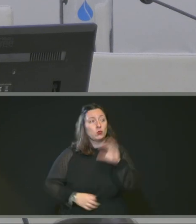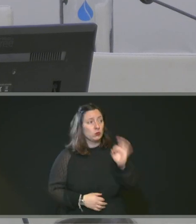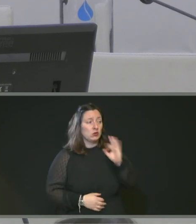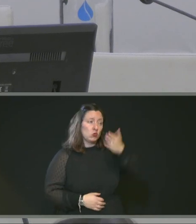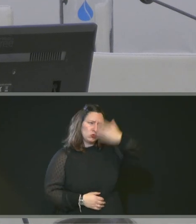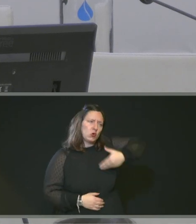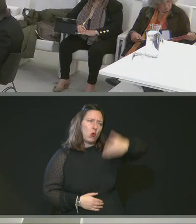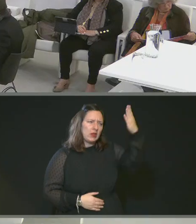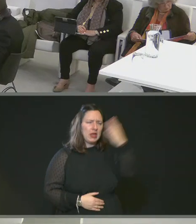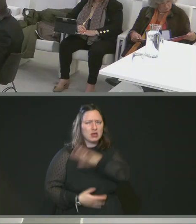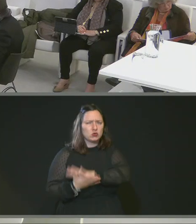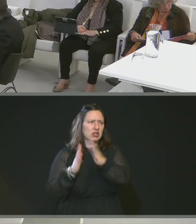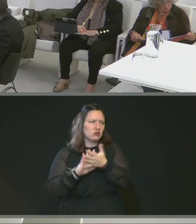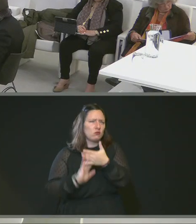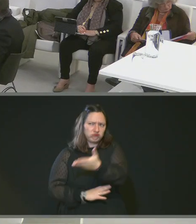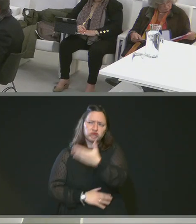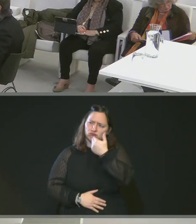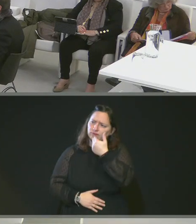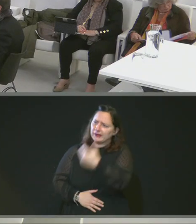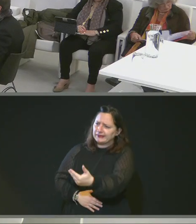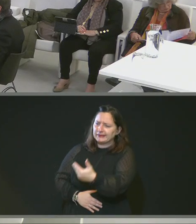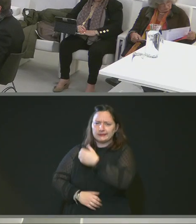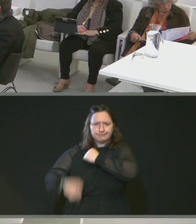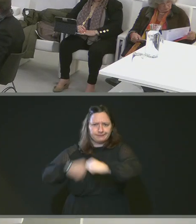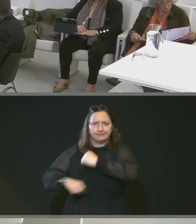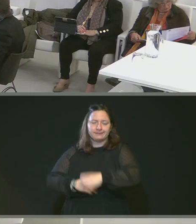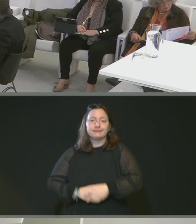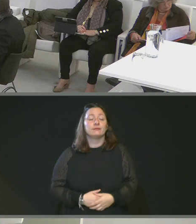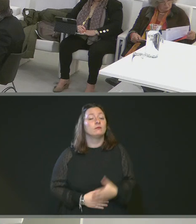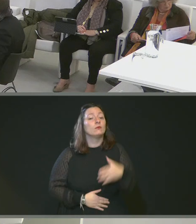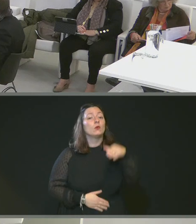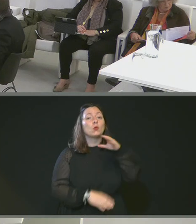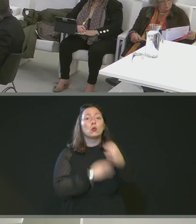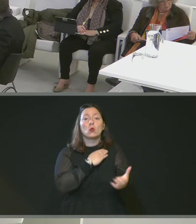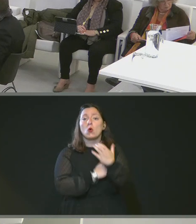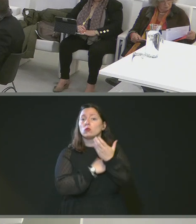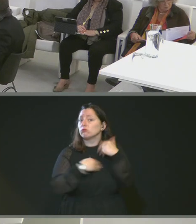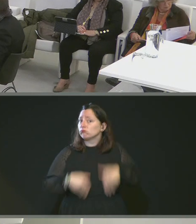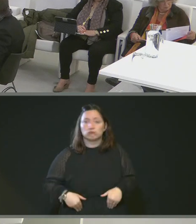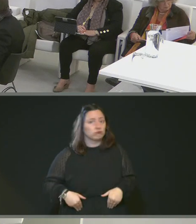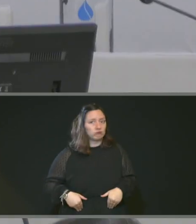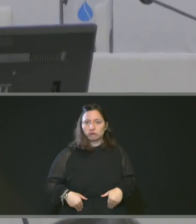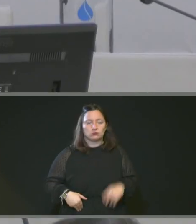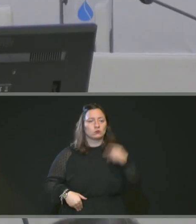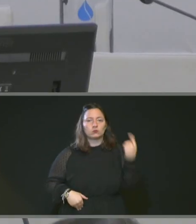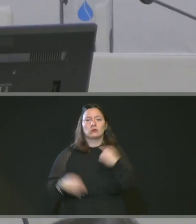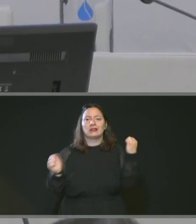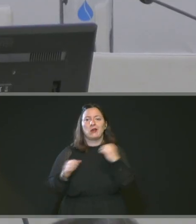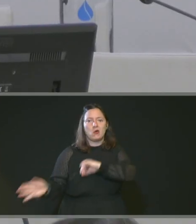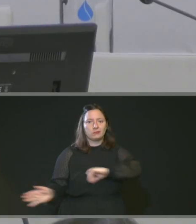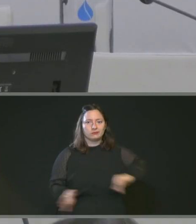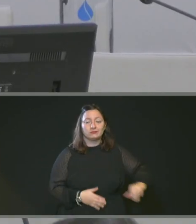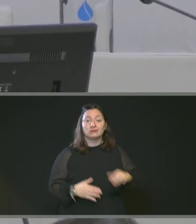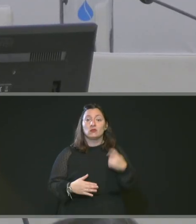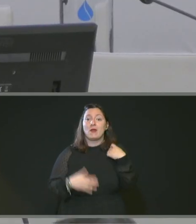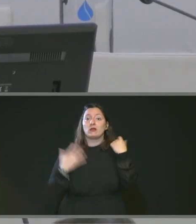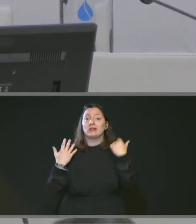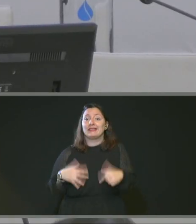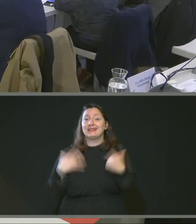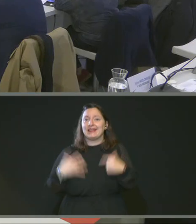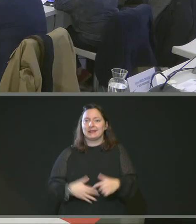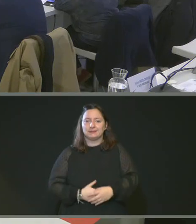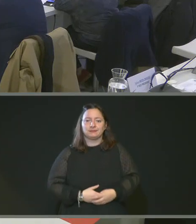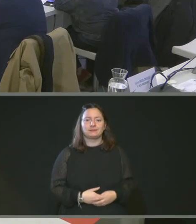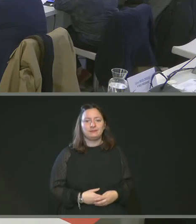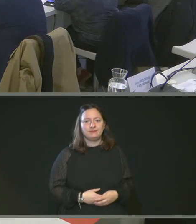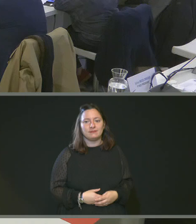Y a-t-il des votes contre, des abstentions ? Non ? Unanimité. La numéro 17. Donc si on en